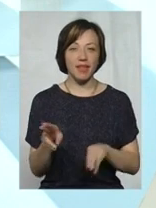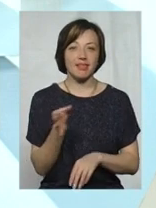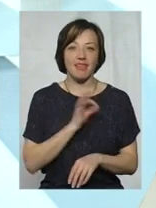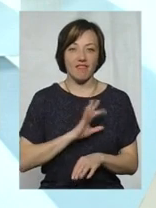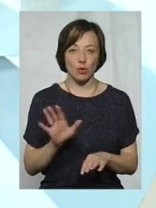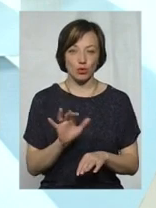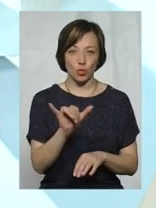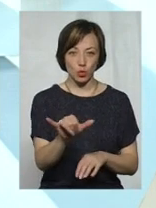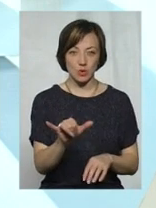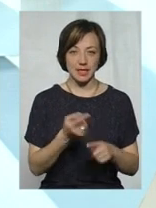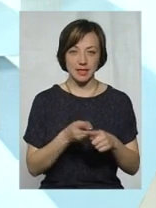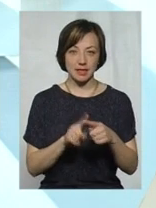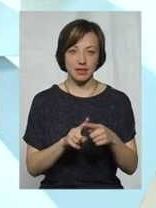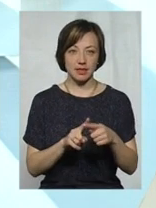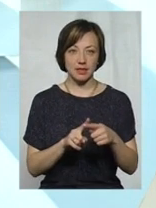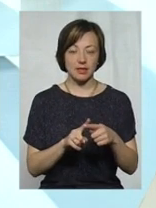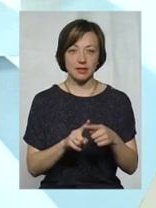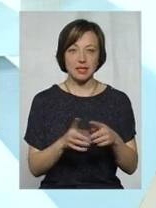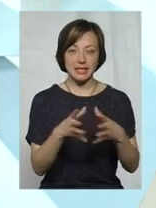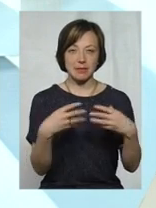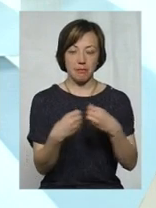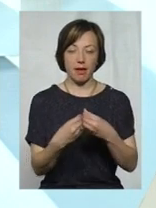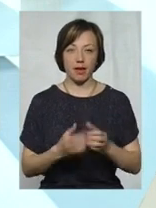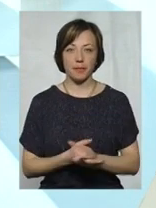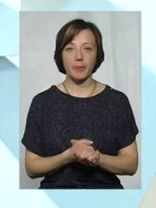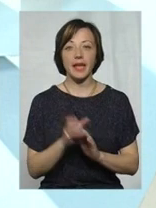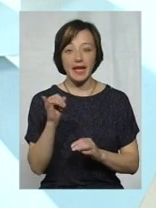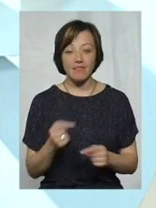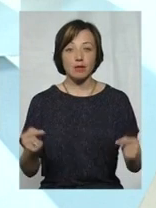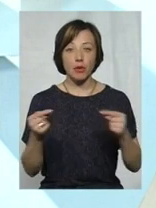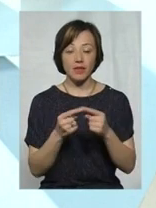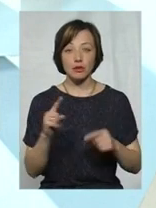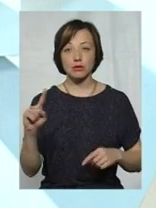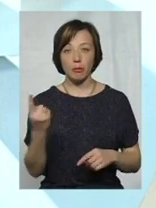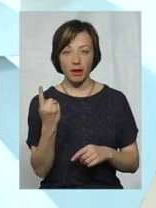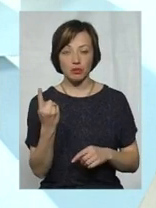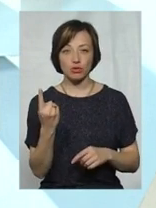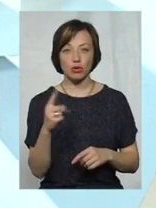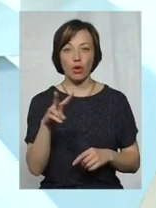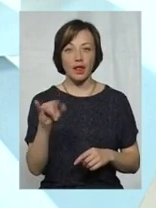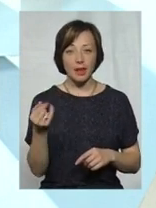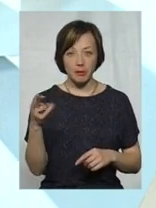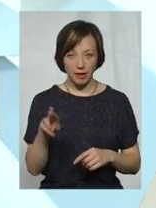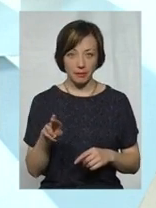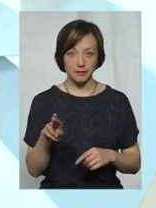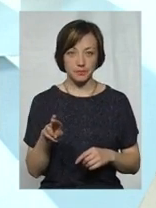у державчих субсидій. І відповідно, з 1 липня